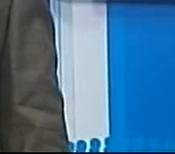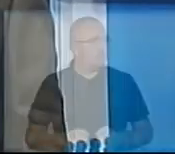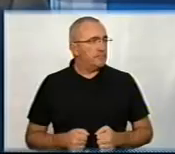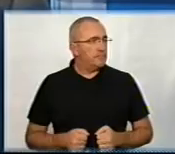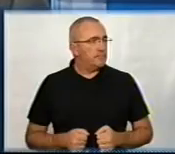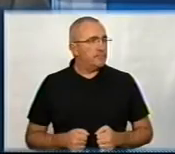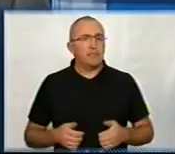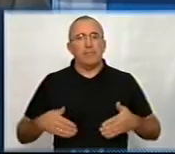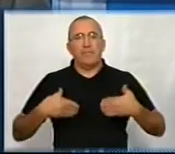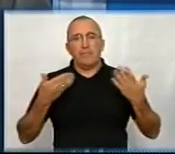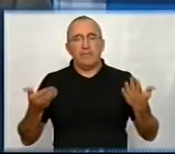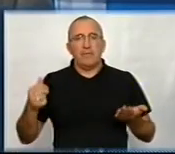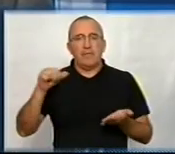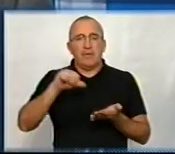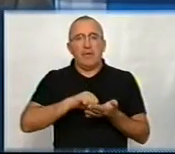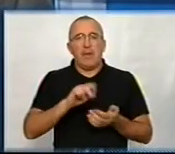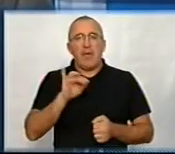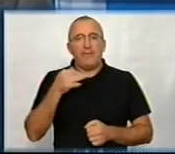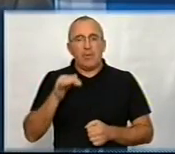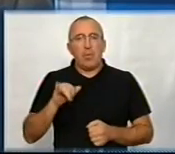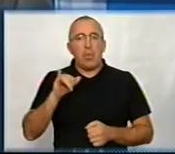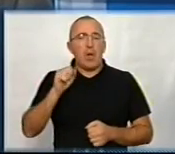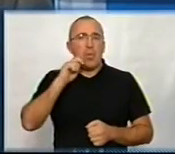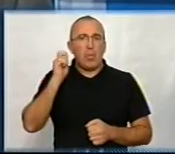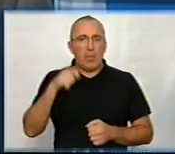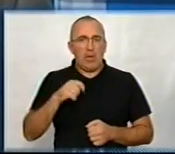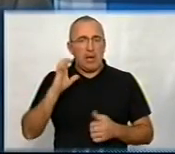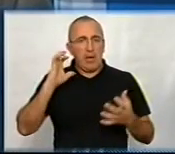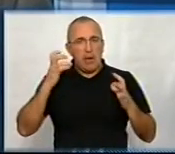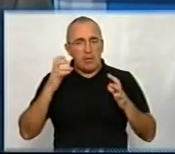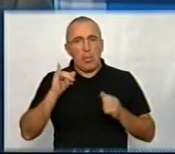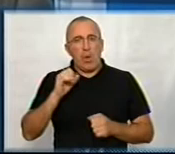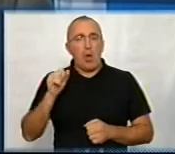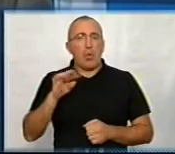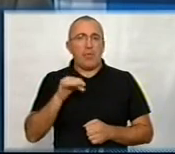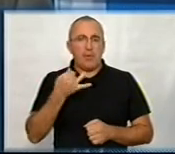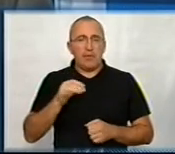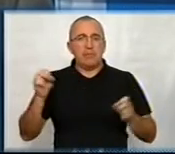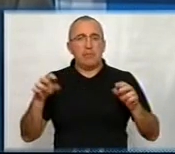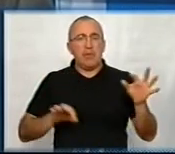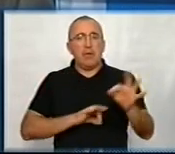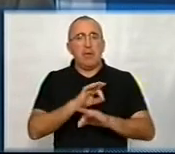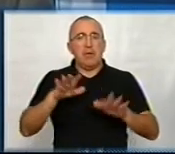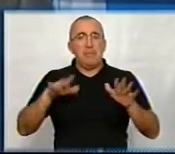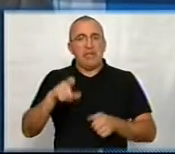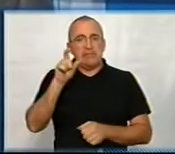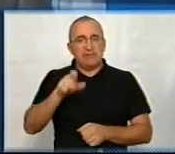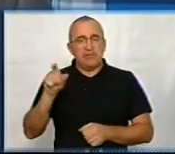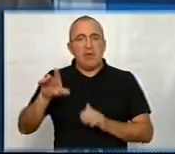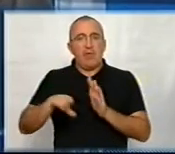Осім вітання, ведучий Василий Вицький на ЮАУ «Український радіо Кропивницький» на телеканалі ЮАК Кропивницький спецпроєкт «Місцеві